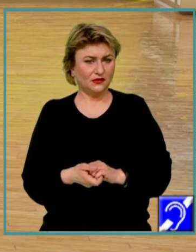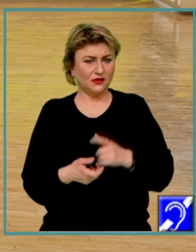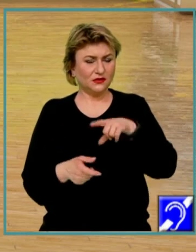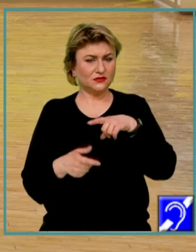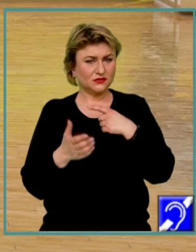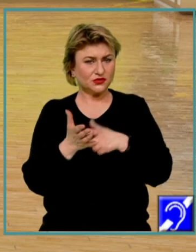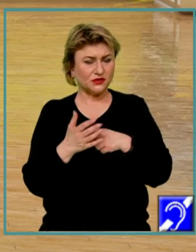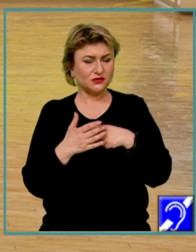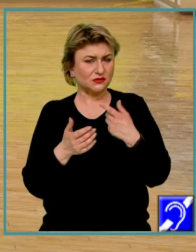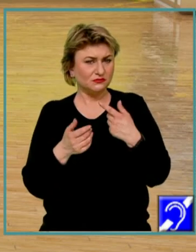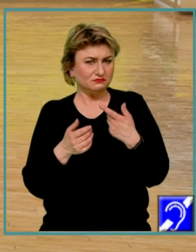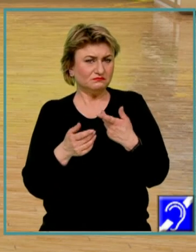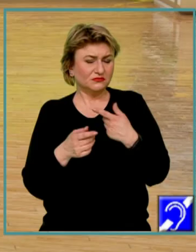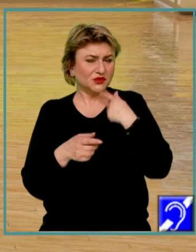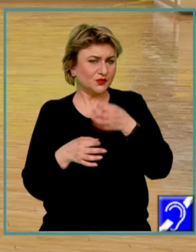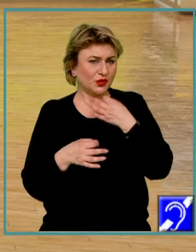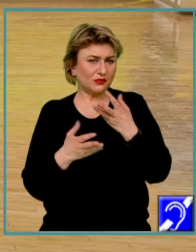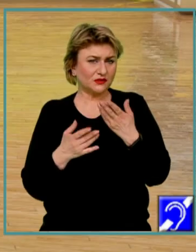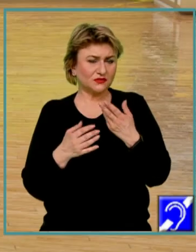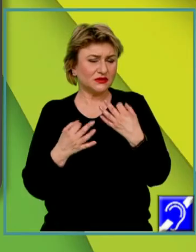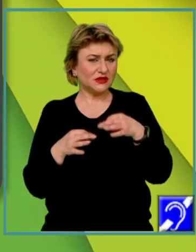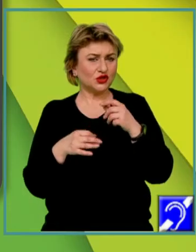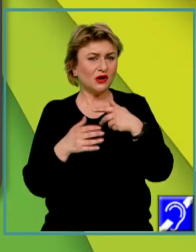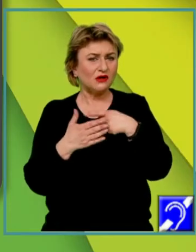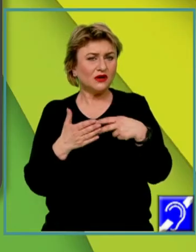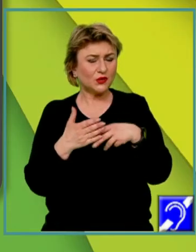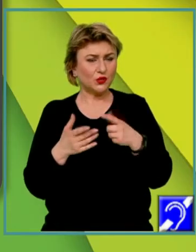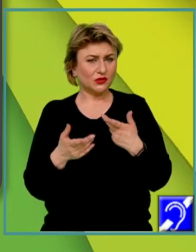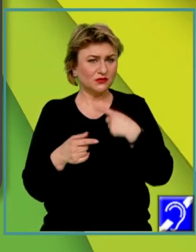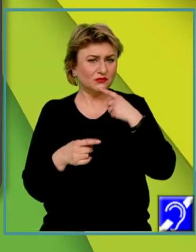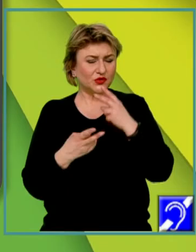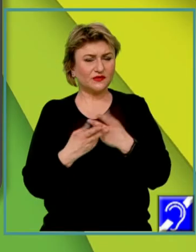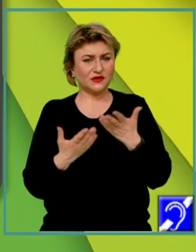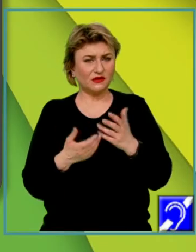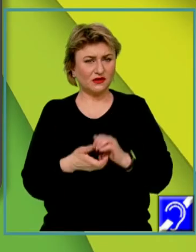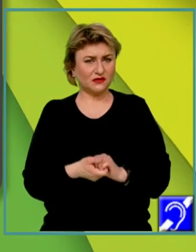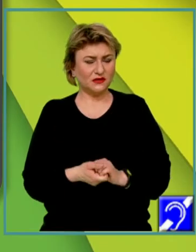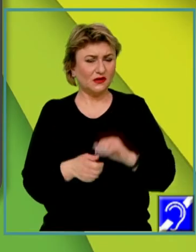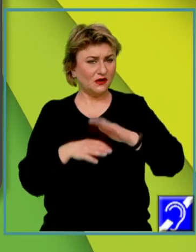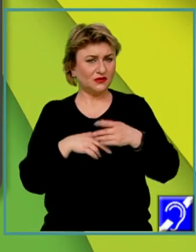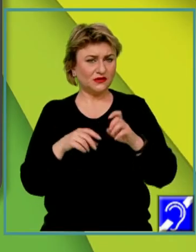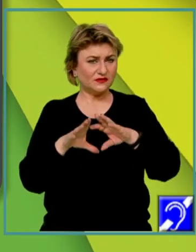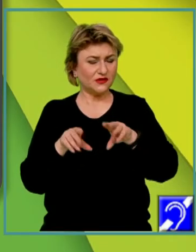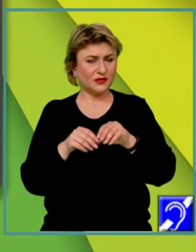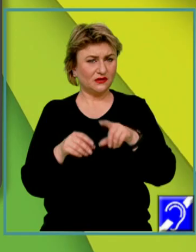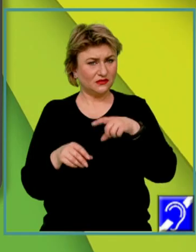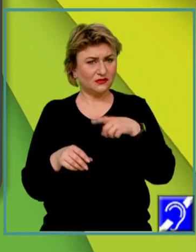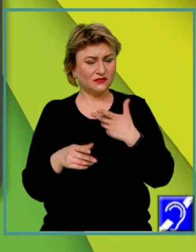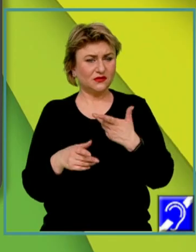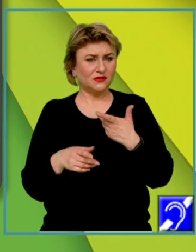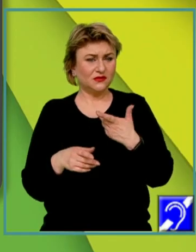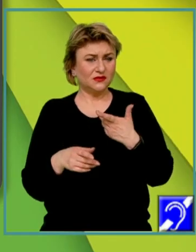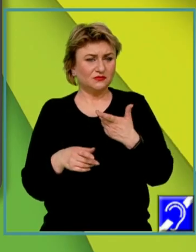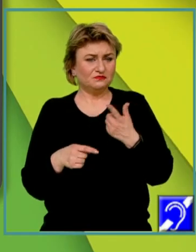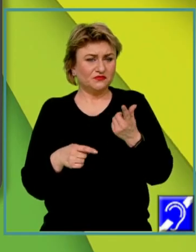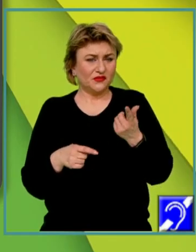cere să argumentăm în aproximativ 10 rânduri afirmația potrivit căreia, alături de familie și stat, biserica a avut un